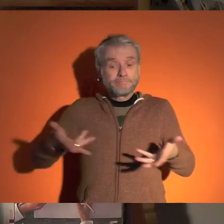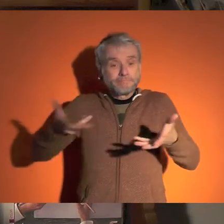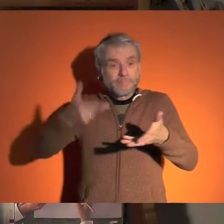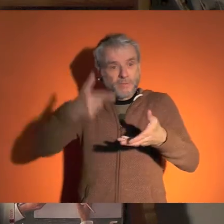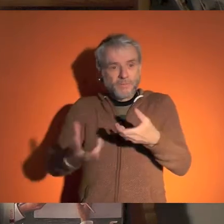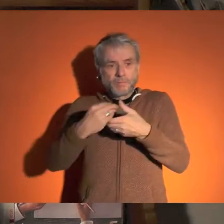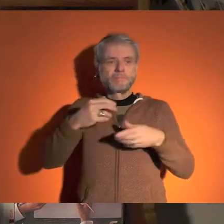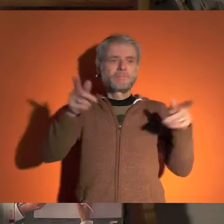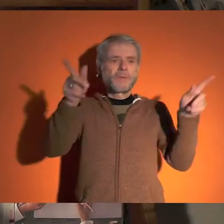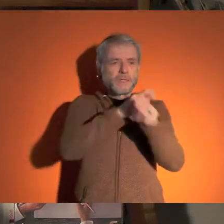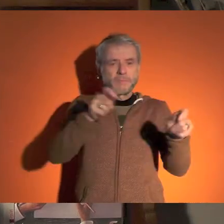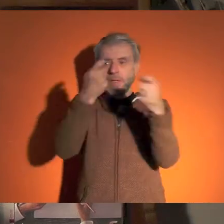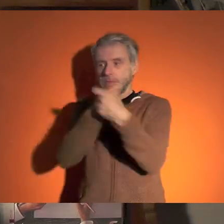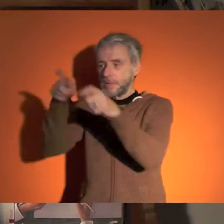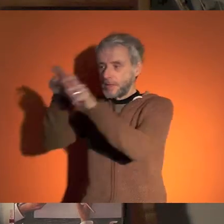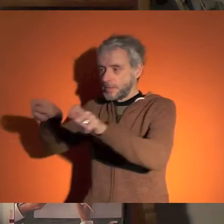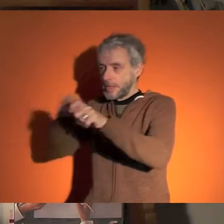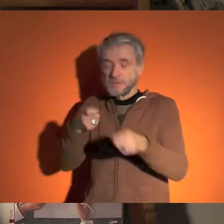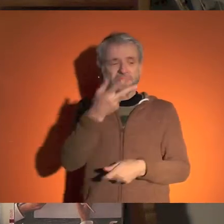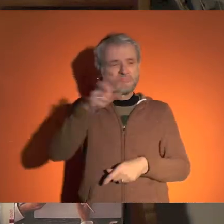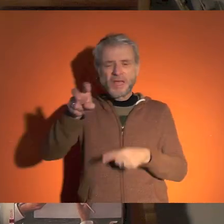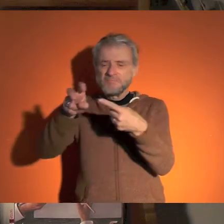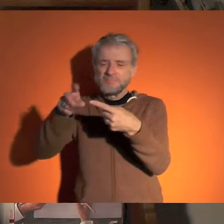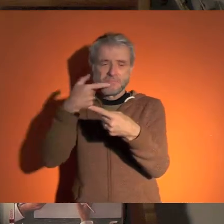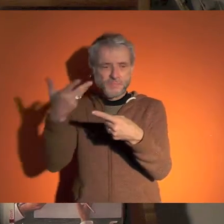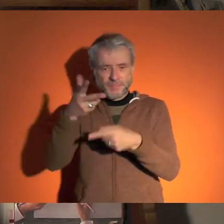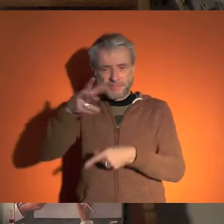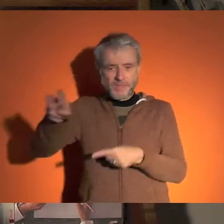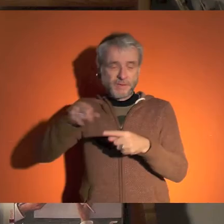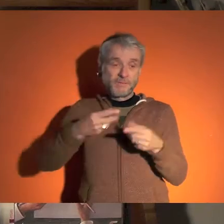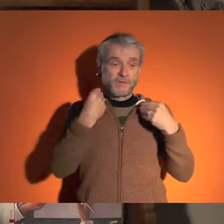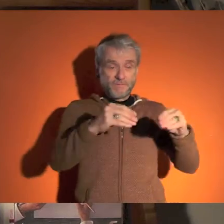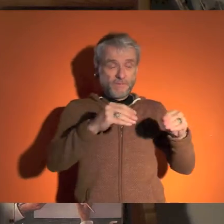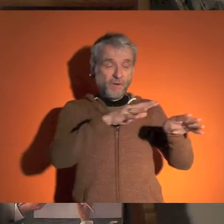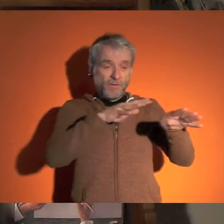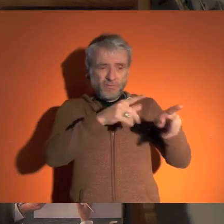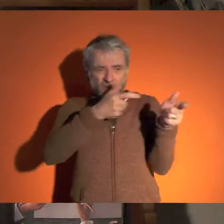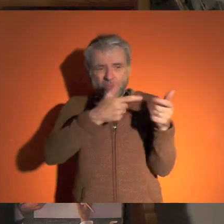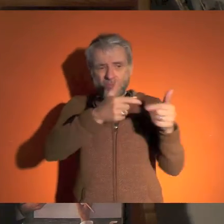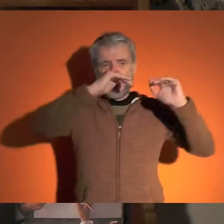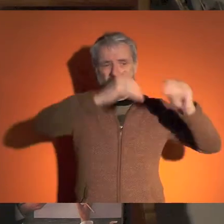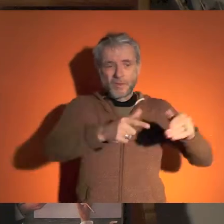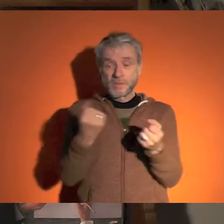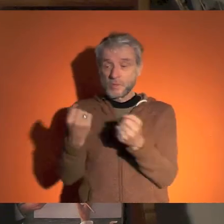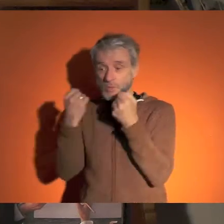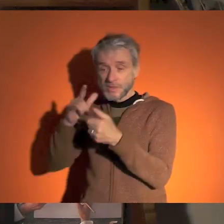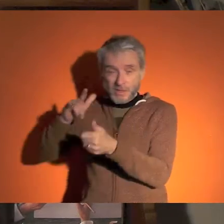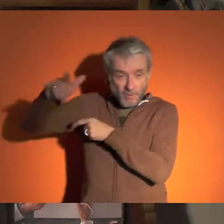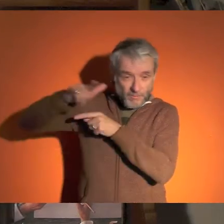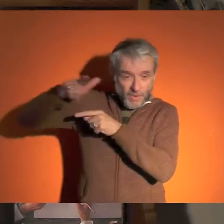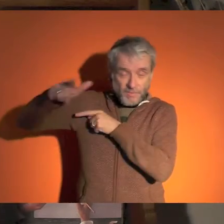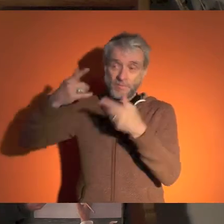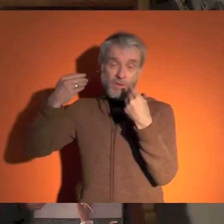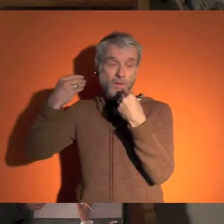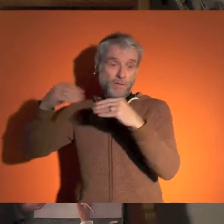dans un humanisme qui implique que nous soyons dans le respect de chacun. La paix,'est-ce que ça veut dire ? Ça veut dire, déjà, arrêter de vendre